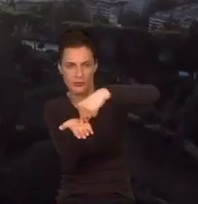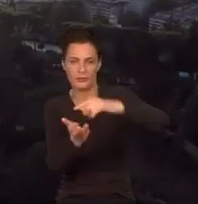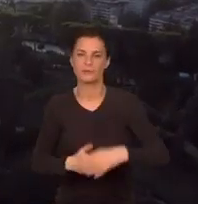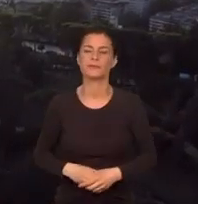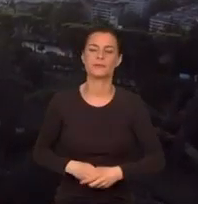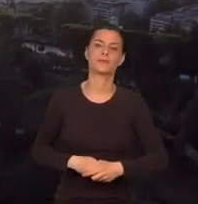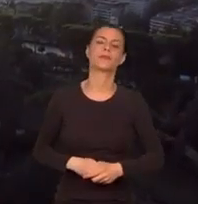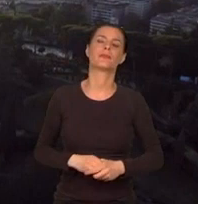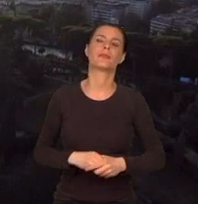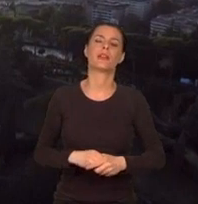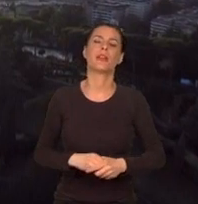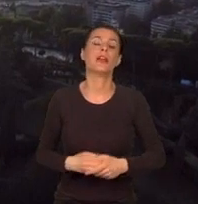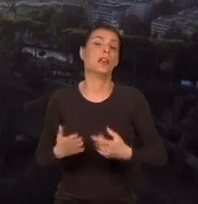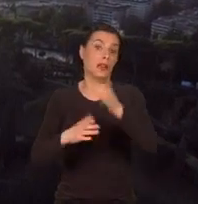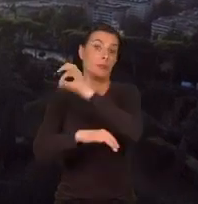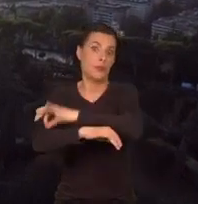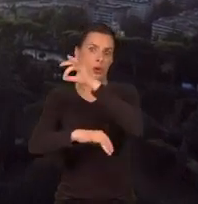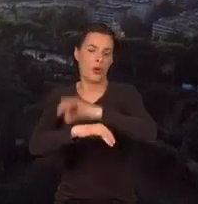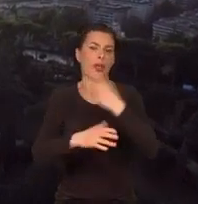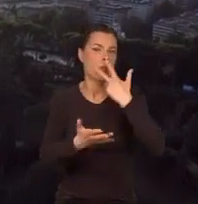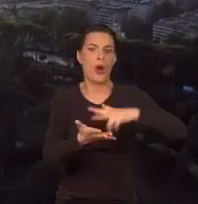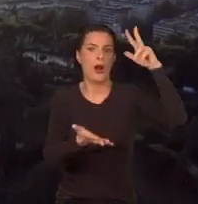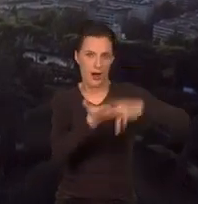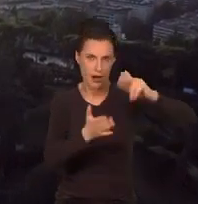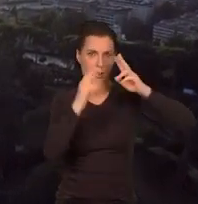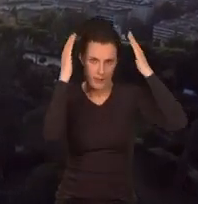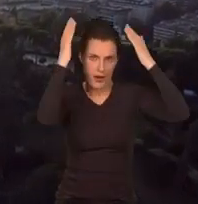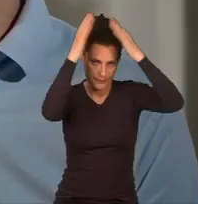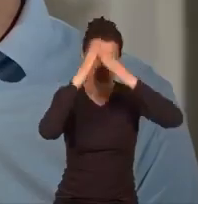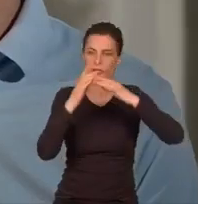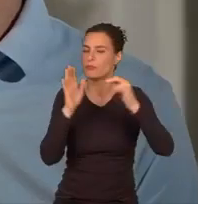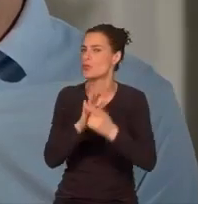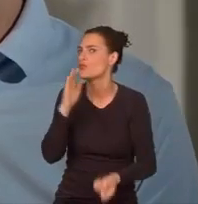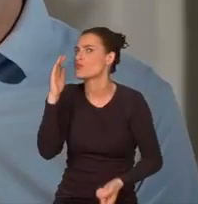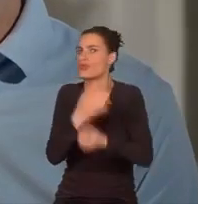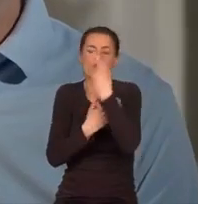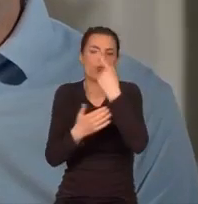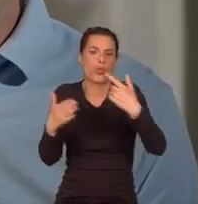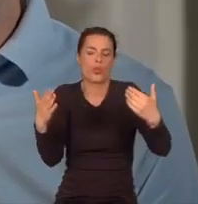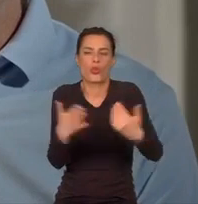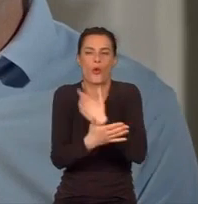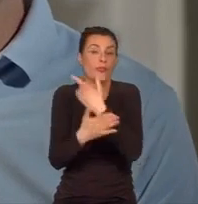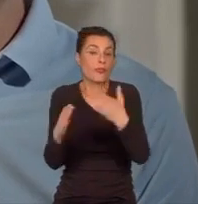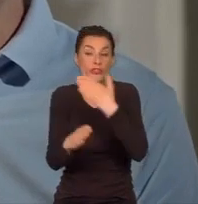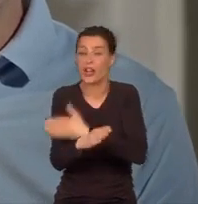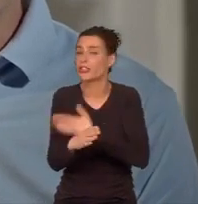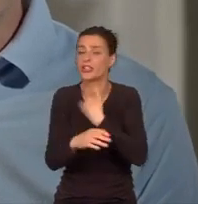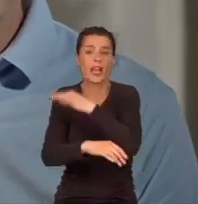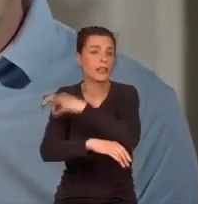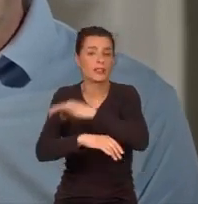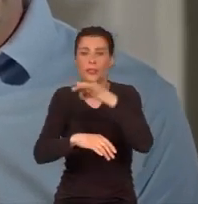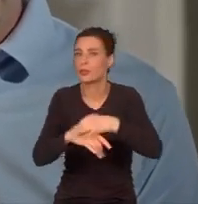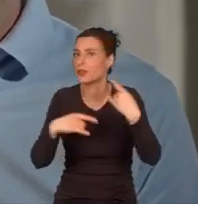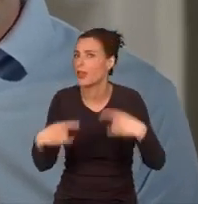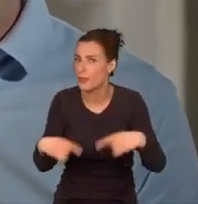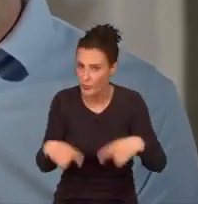Ten projekt odważnie zatwierdzony przez papieża był bardzo innowacyjny. Takiej architektury dotąd nie widziano.